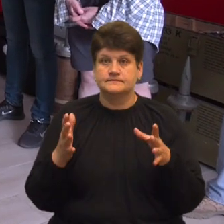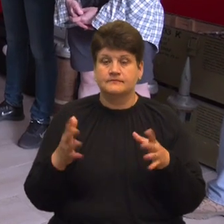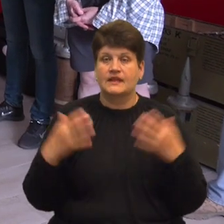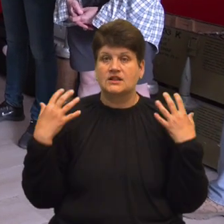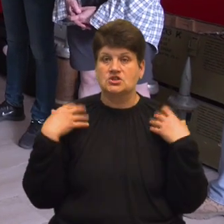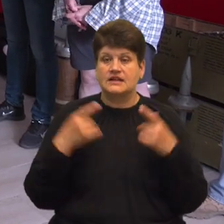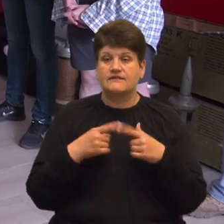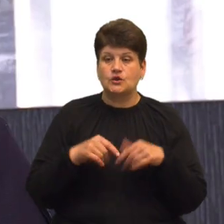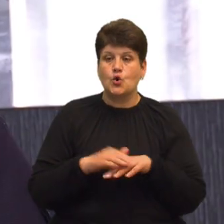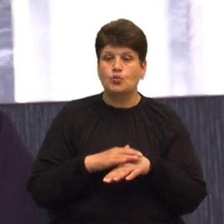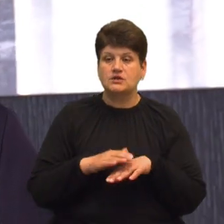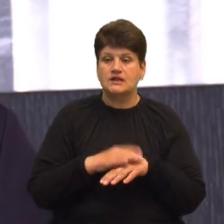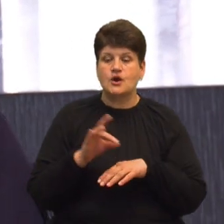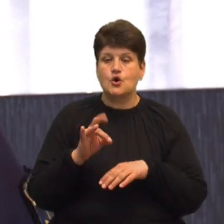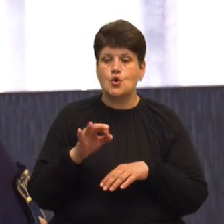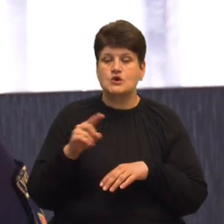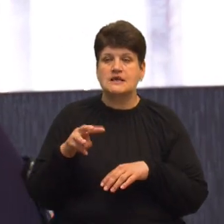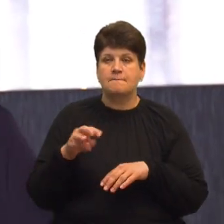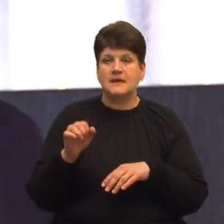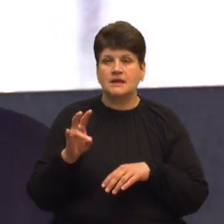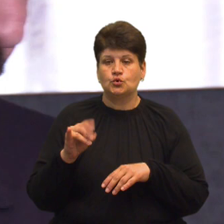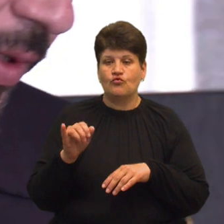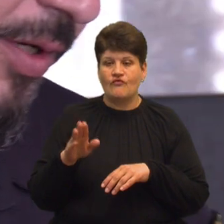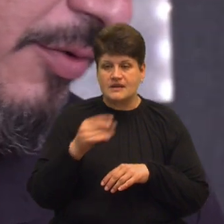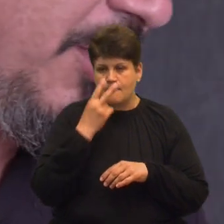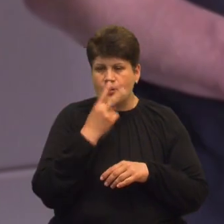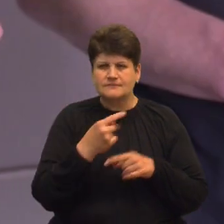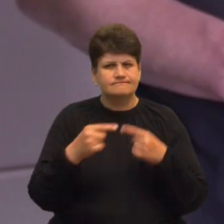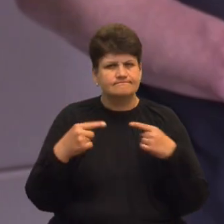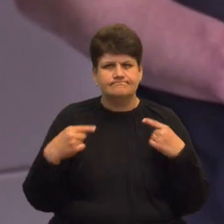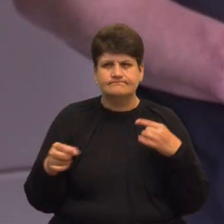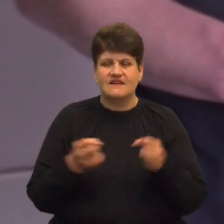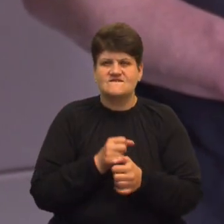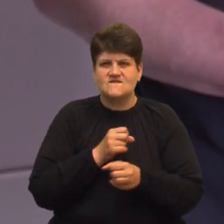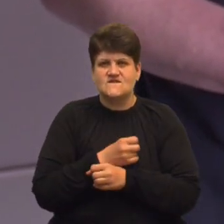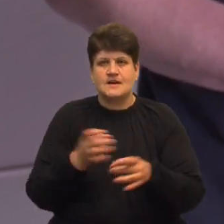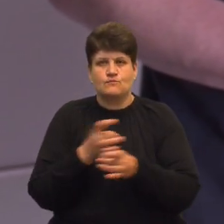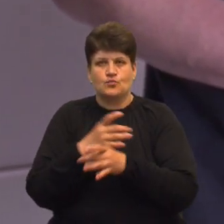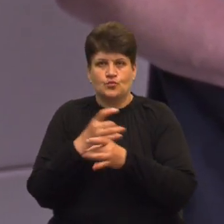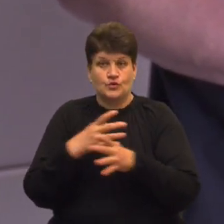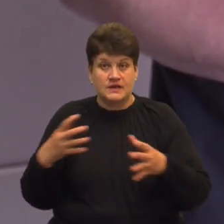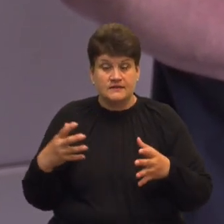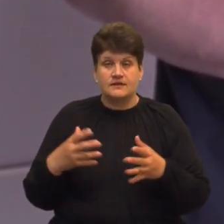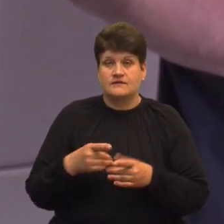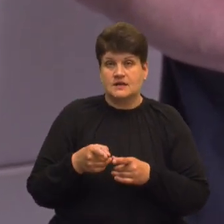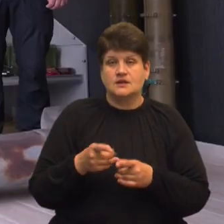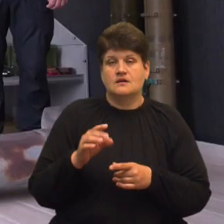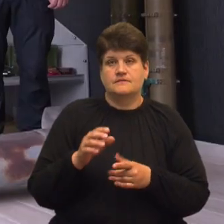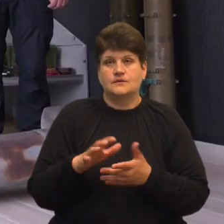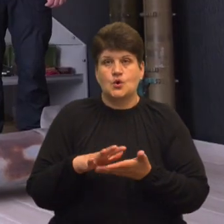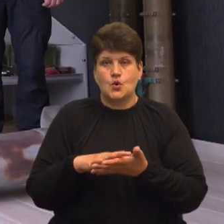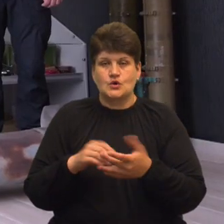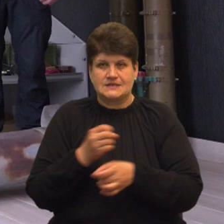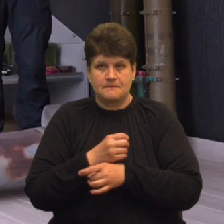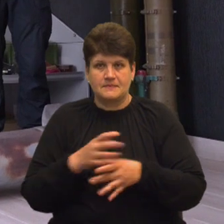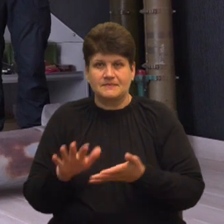гуманітарного розмінування Олександр Дворецький показує різні види вибухівки та боєприпасів. Він розміновував деокуповані території